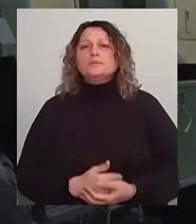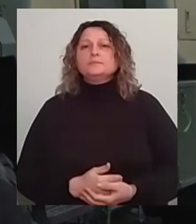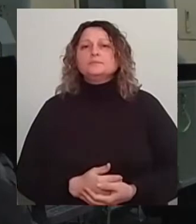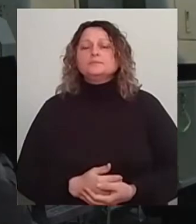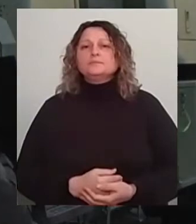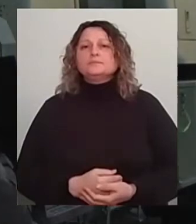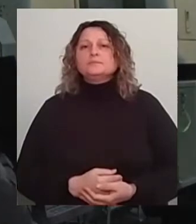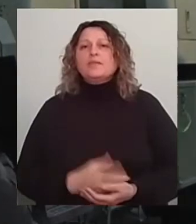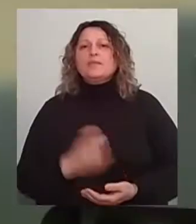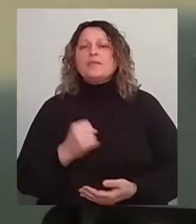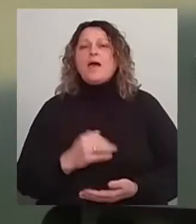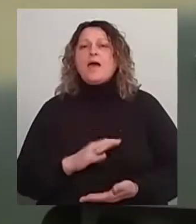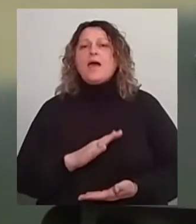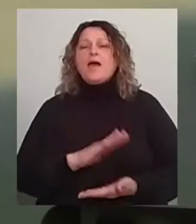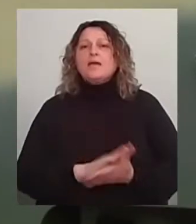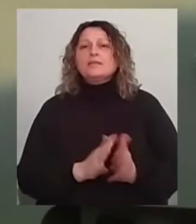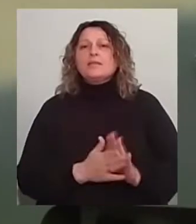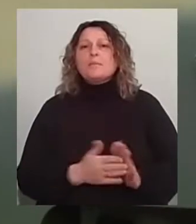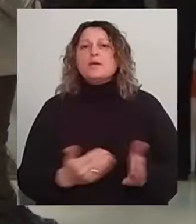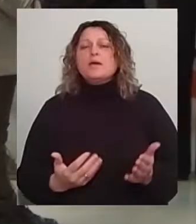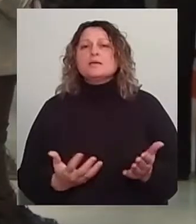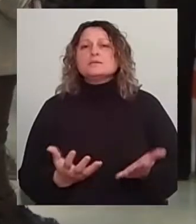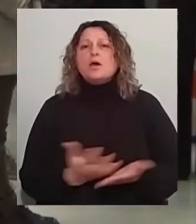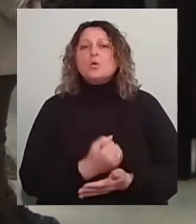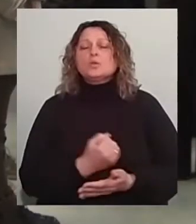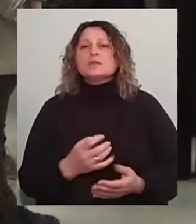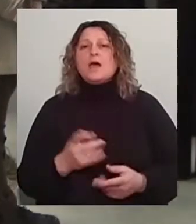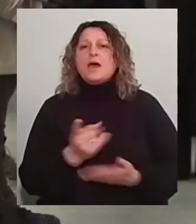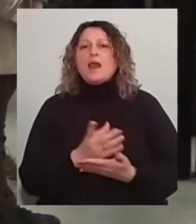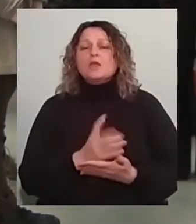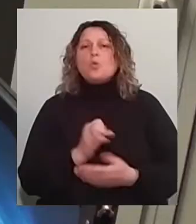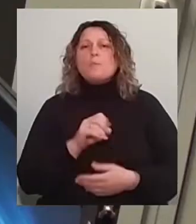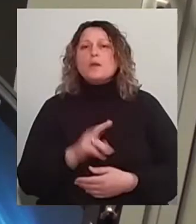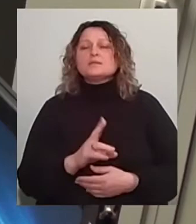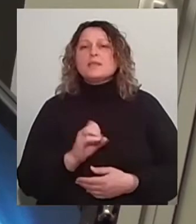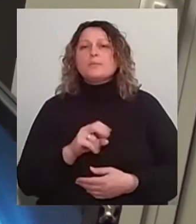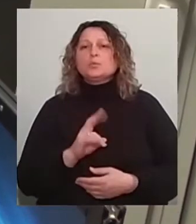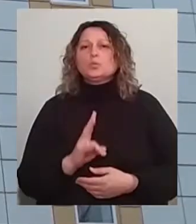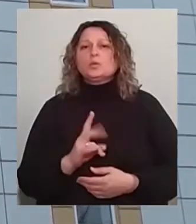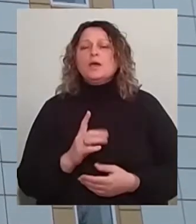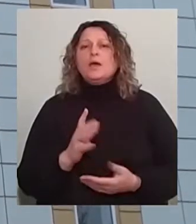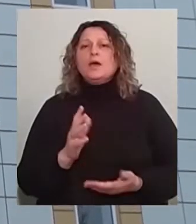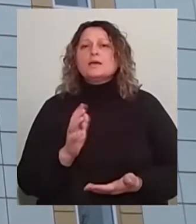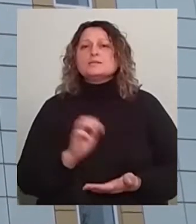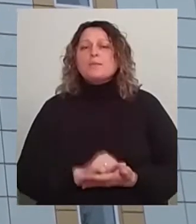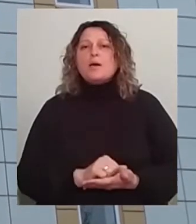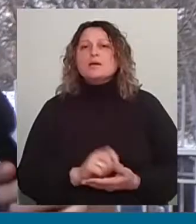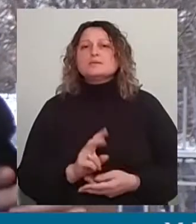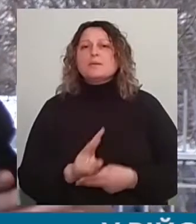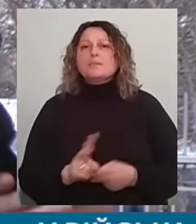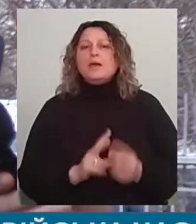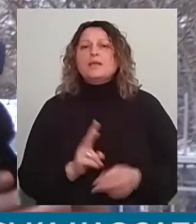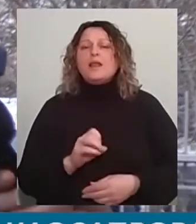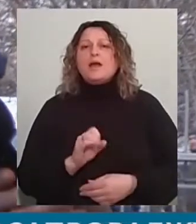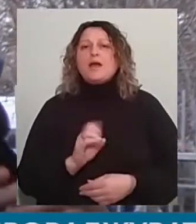На етапі державних випробувань знаходиться ракетний комплекс «Нептун», участь у створенні якого бере одеське виробництво телекарт «Прилад».